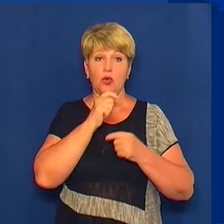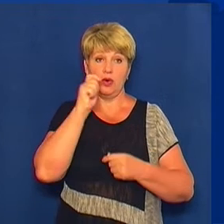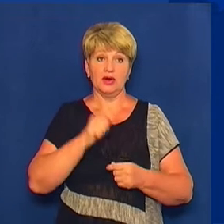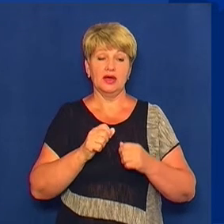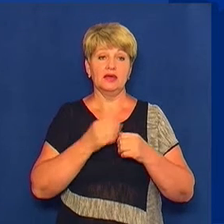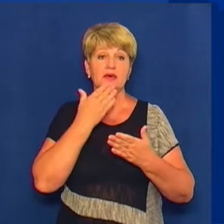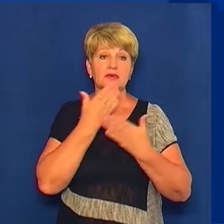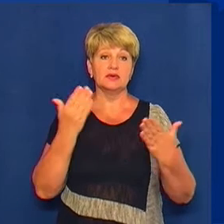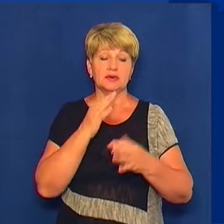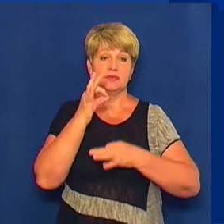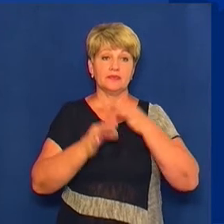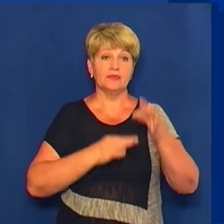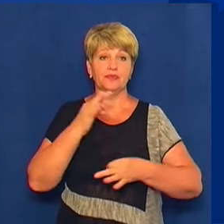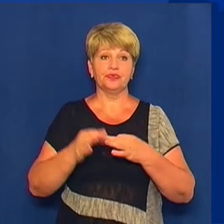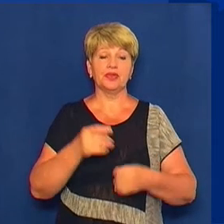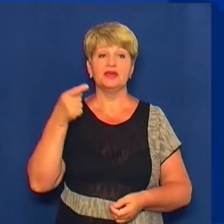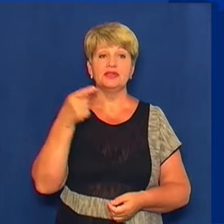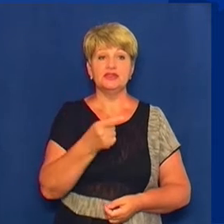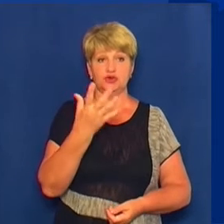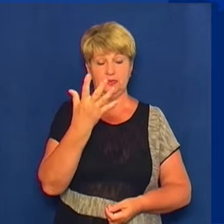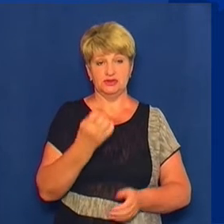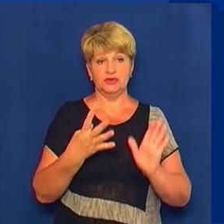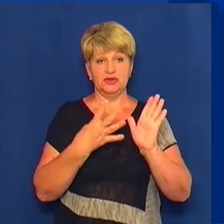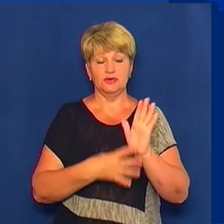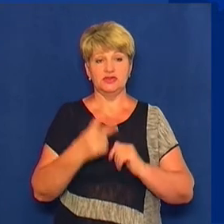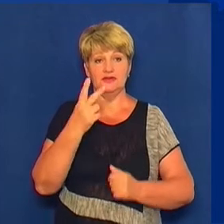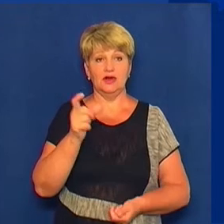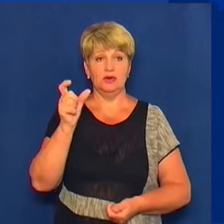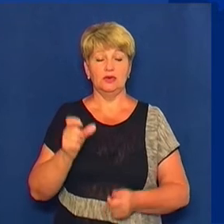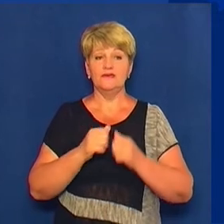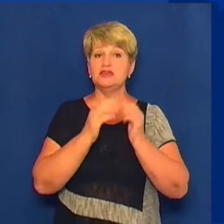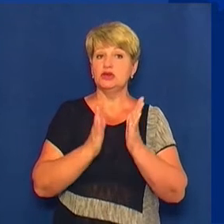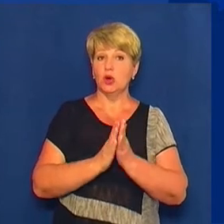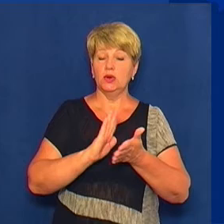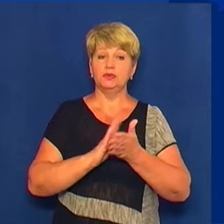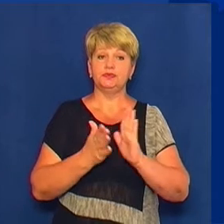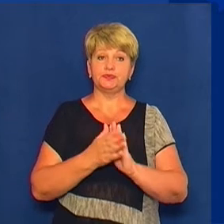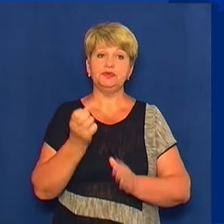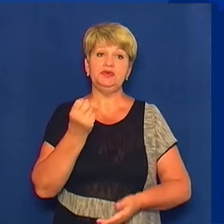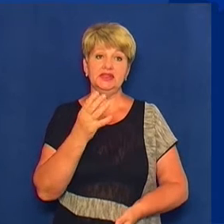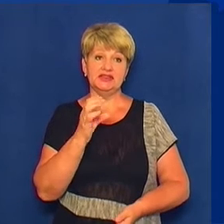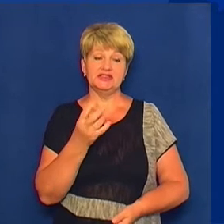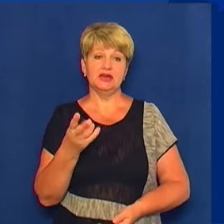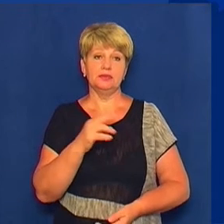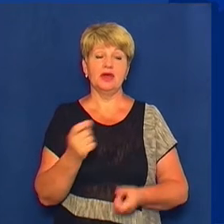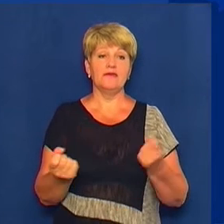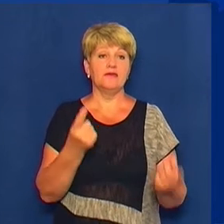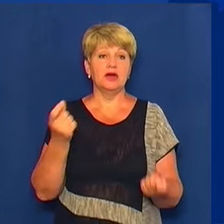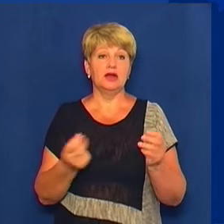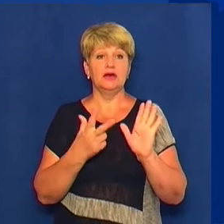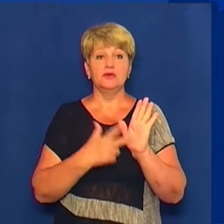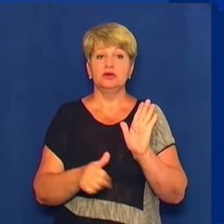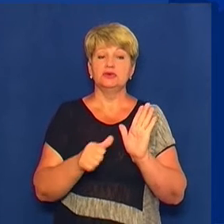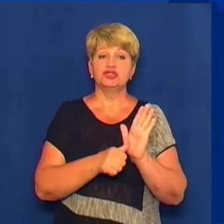коронавірус зареєстрували в однієї 1592 людей. Усього станом на 13 серпня виявили 86